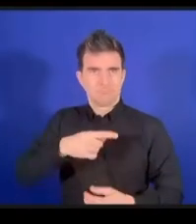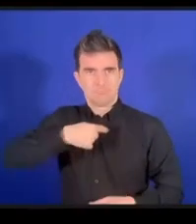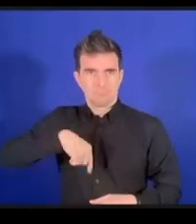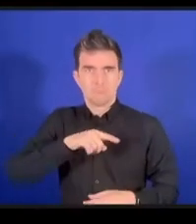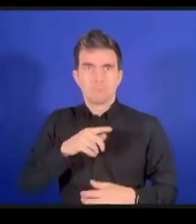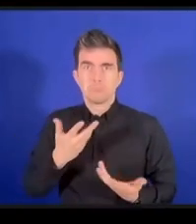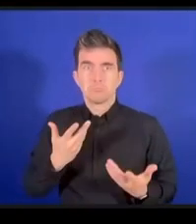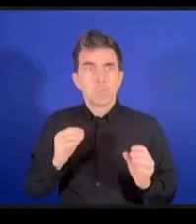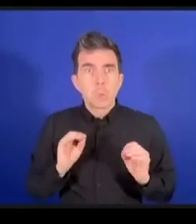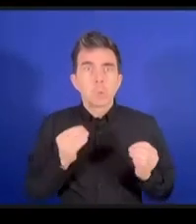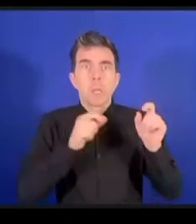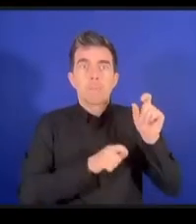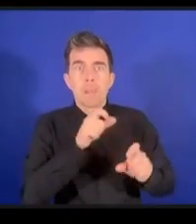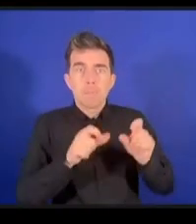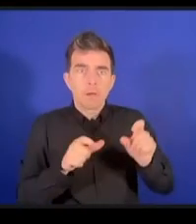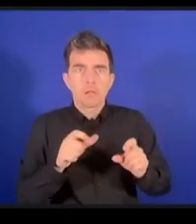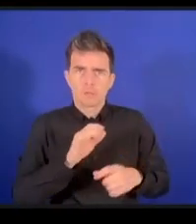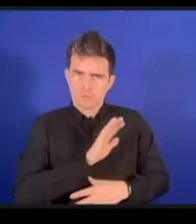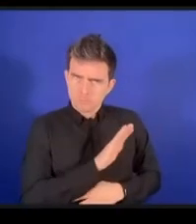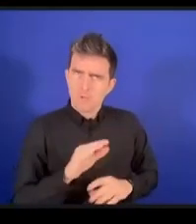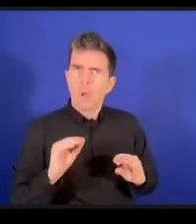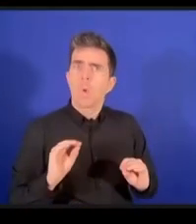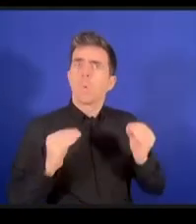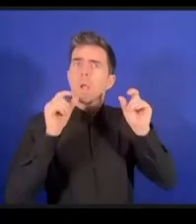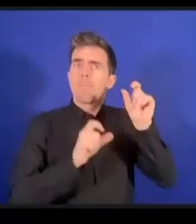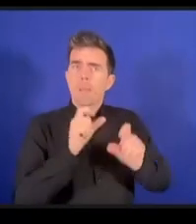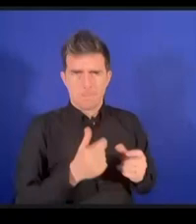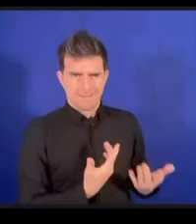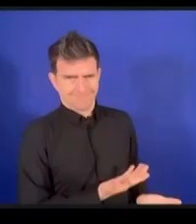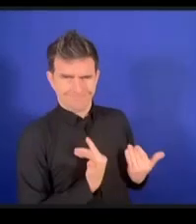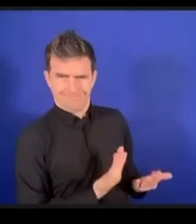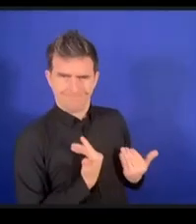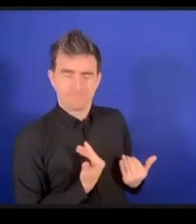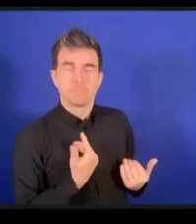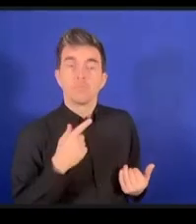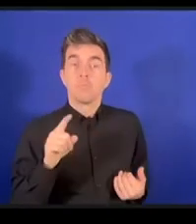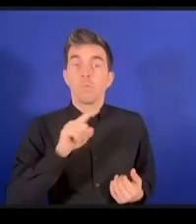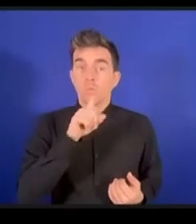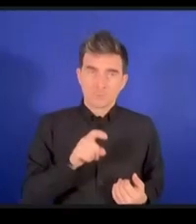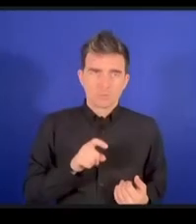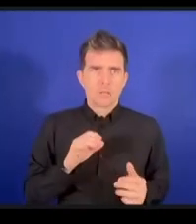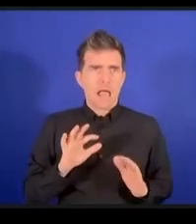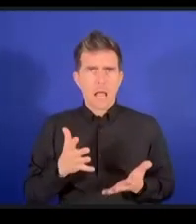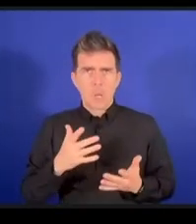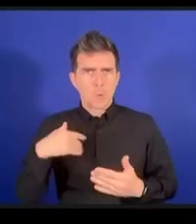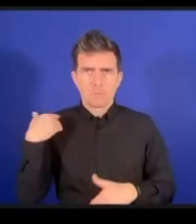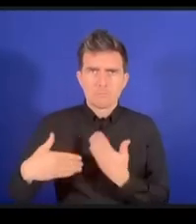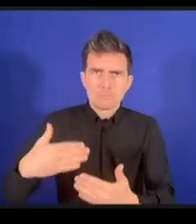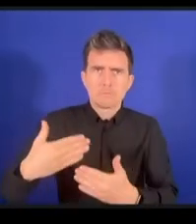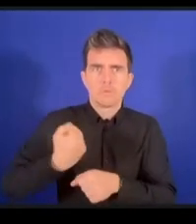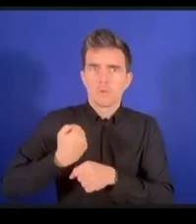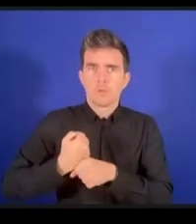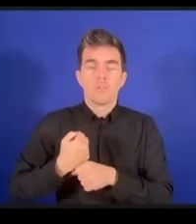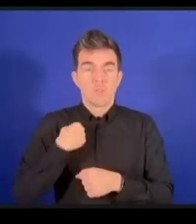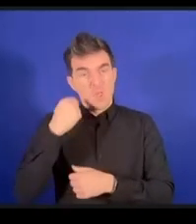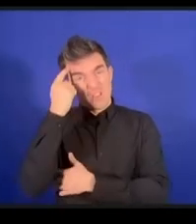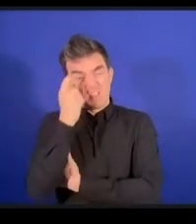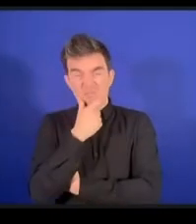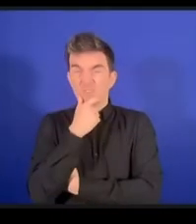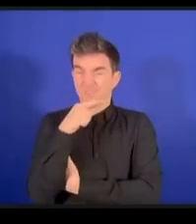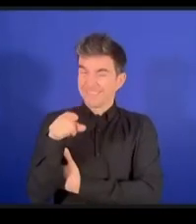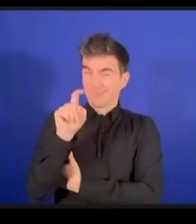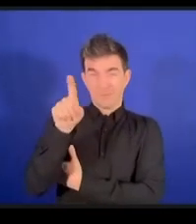努力をファストトラッキング加速できるかという質問をされたんですけれども私はそれ全員にとっての質問だと思います